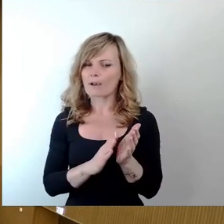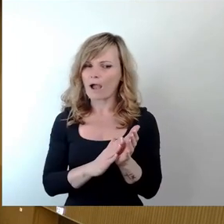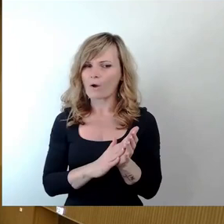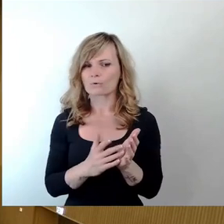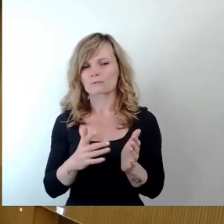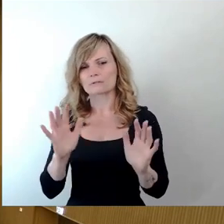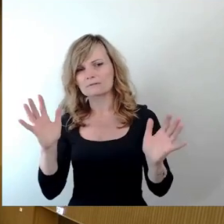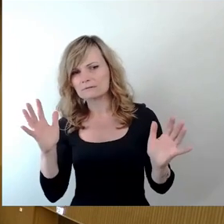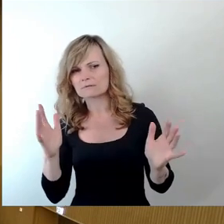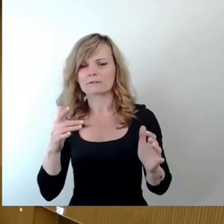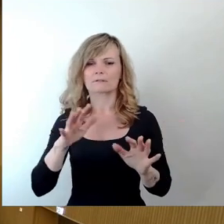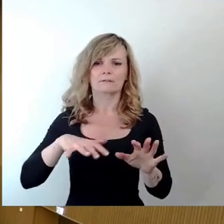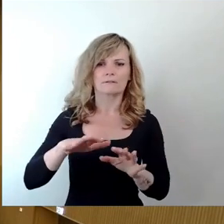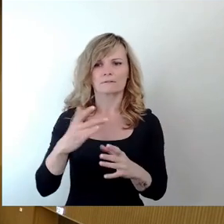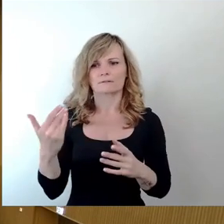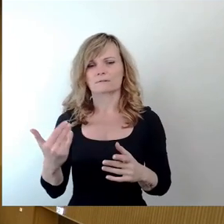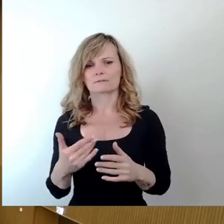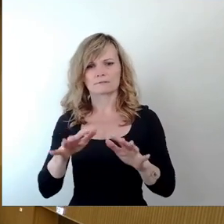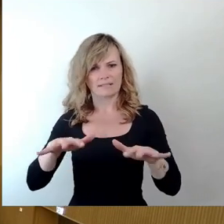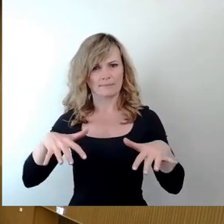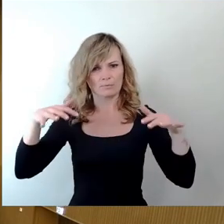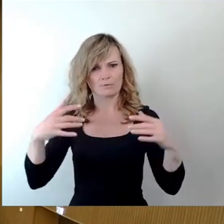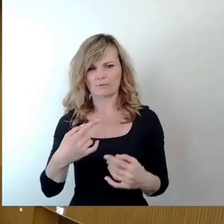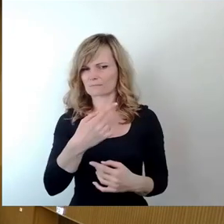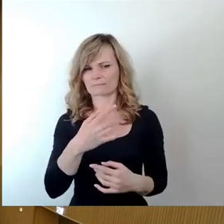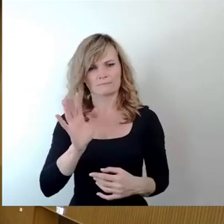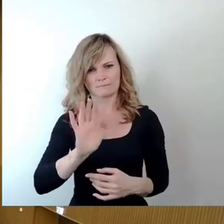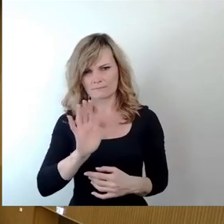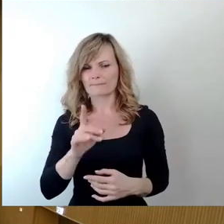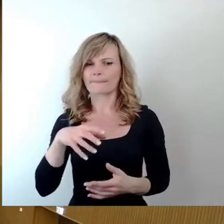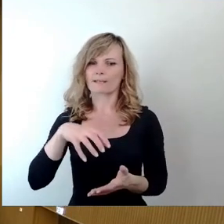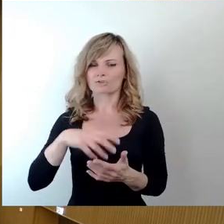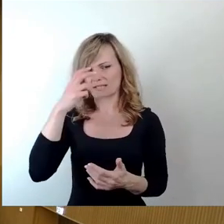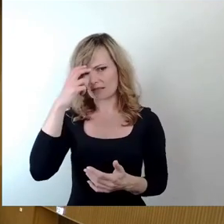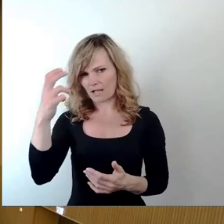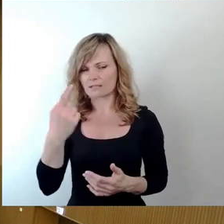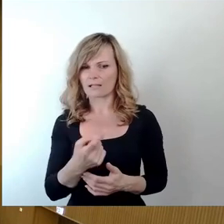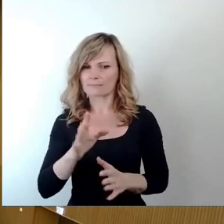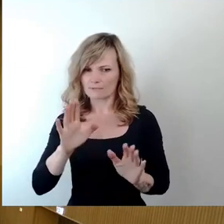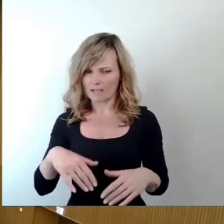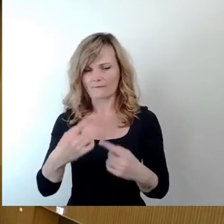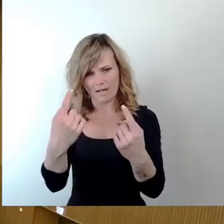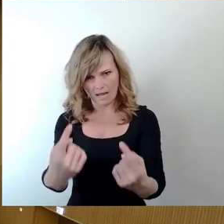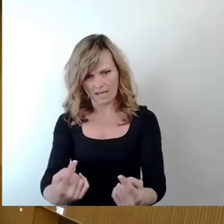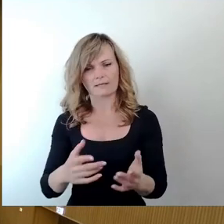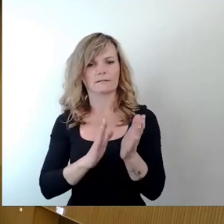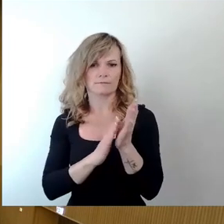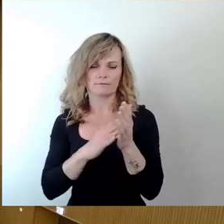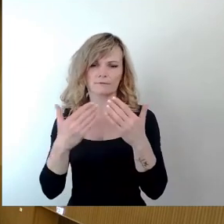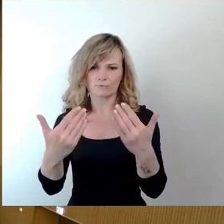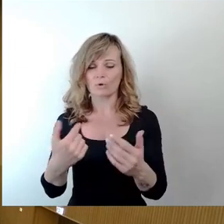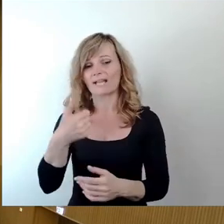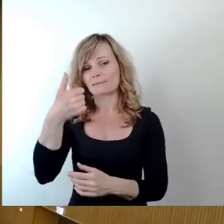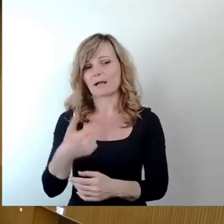Bekundung, was die Tribüne angeht, das ausschließlich den Stadträtinnen und Stadträten vorbehalten. Aber ich habe es einmal gesagt